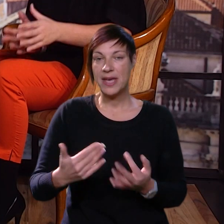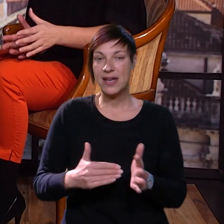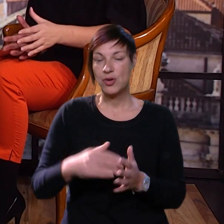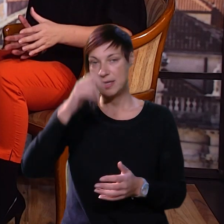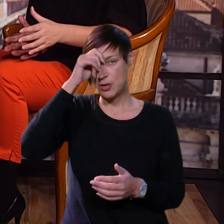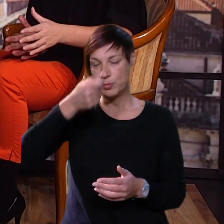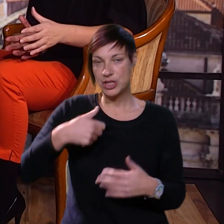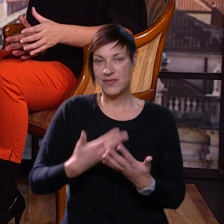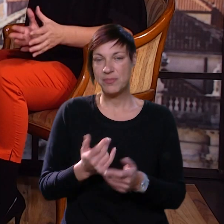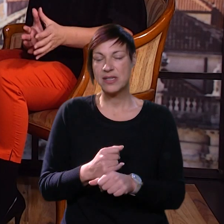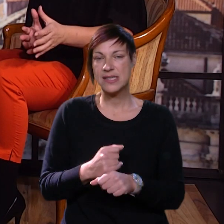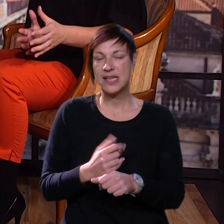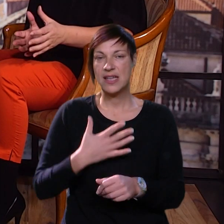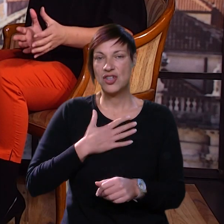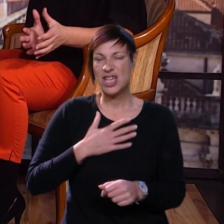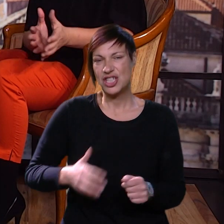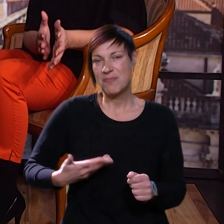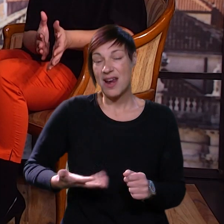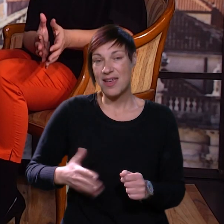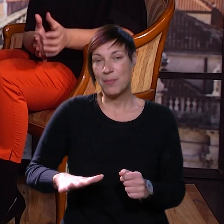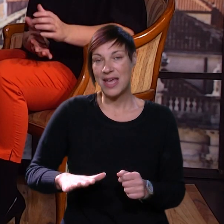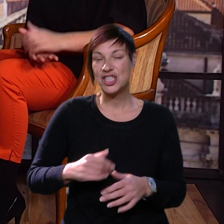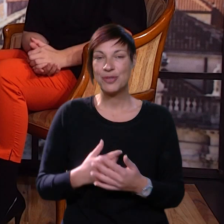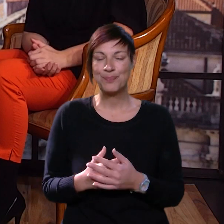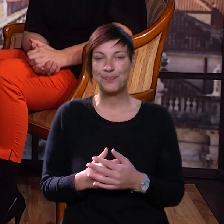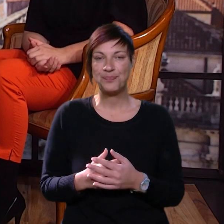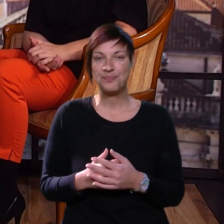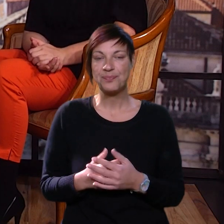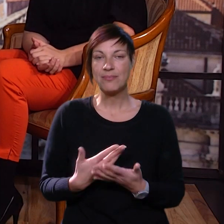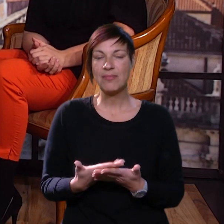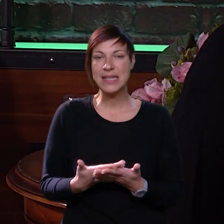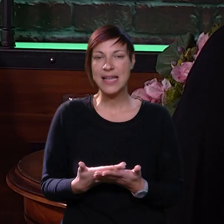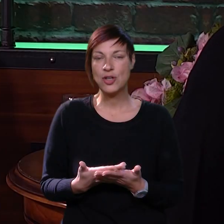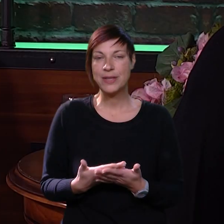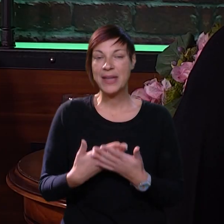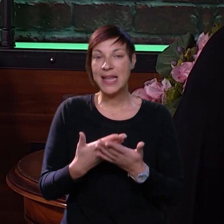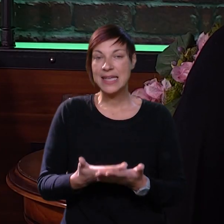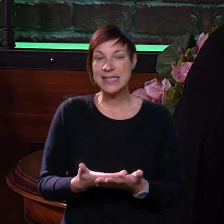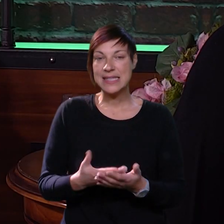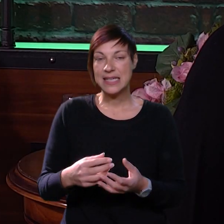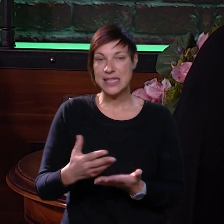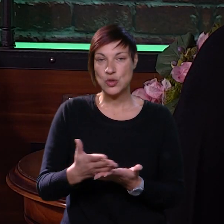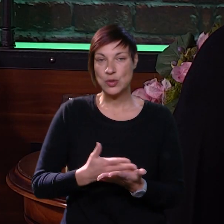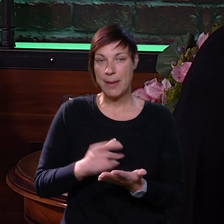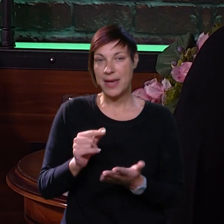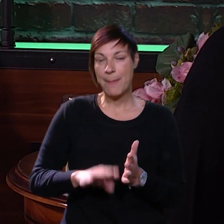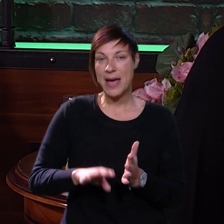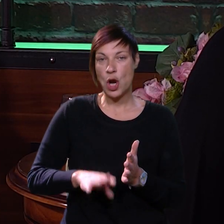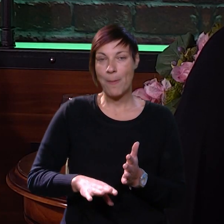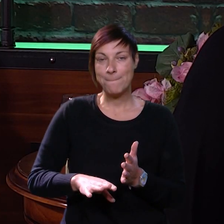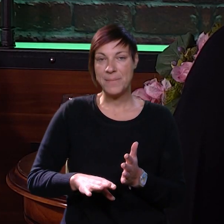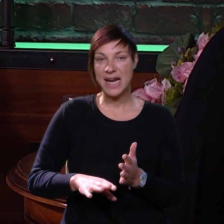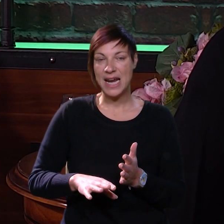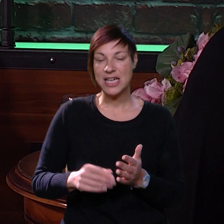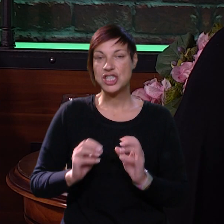mjere koje oni trebaju poštivati, ipak se radi nekako o našim najmlađim sugrađajnima? Tako je, za njih su zapravo te mjere malo